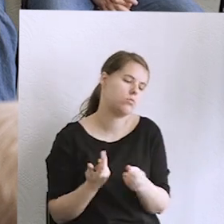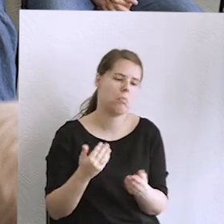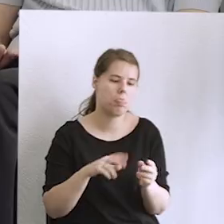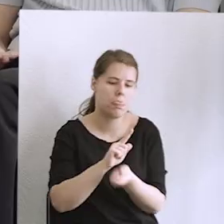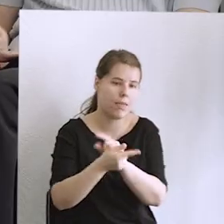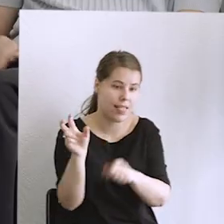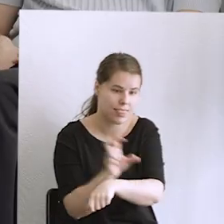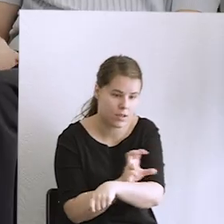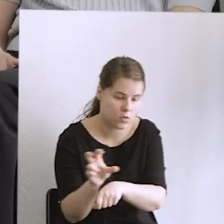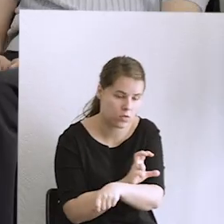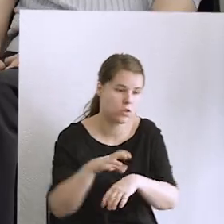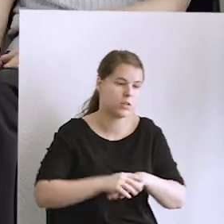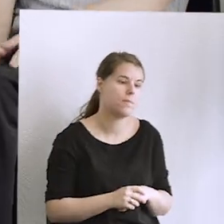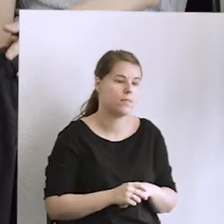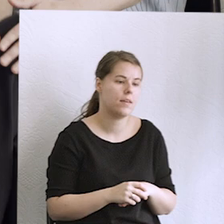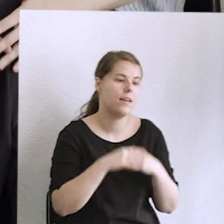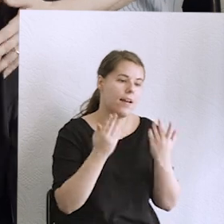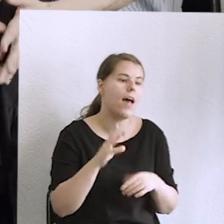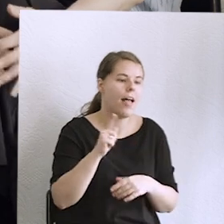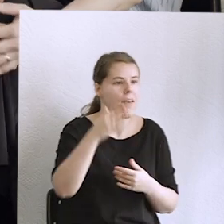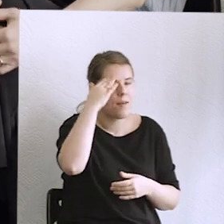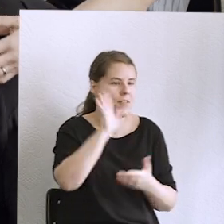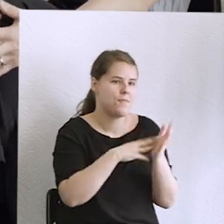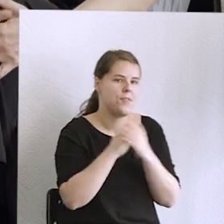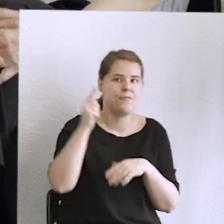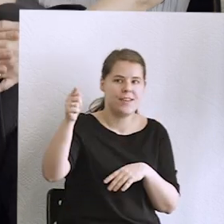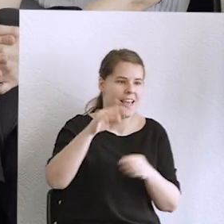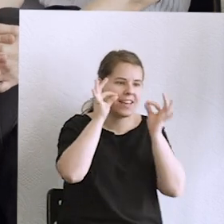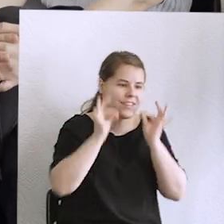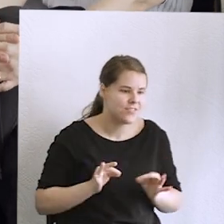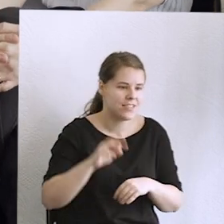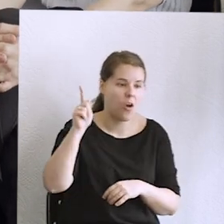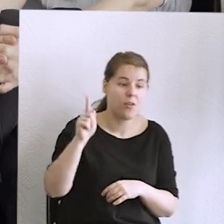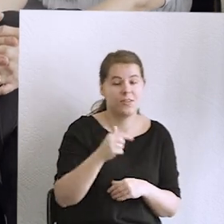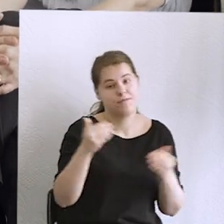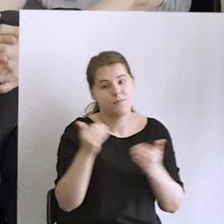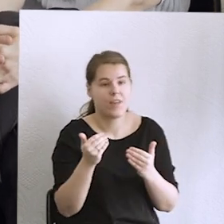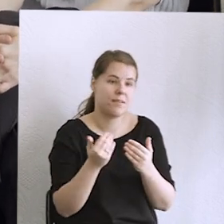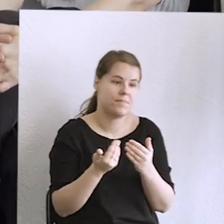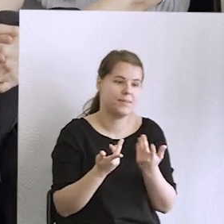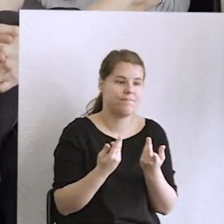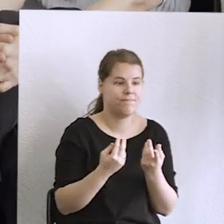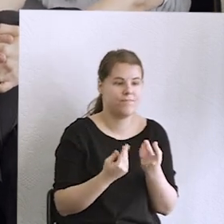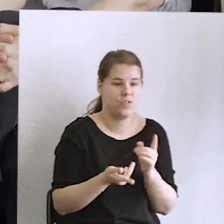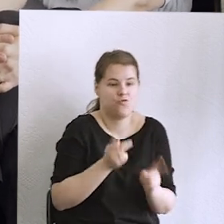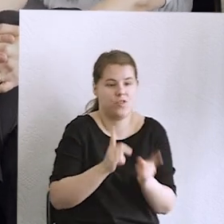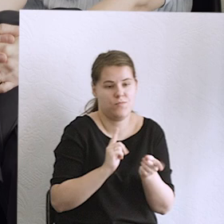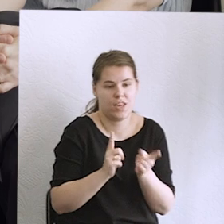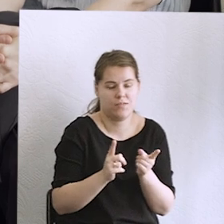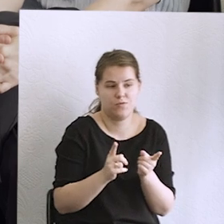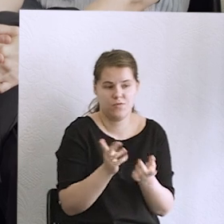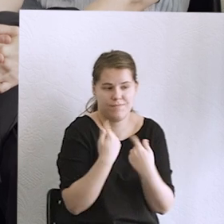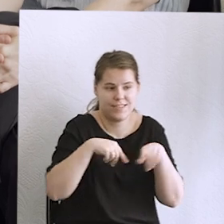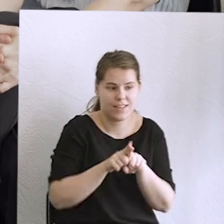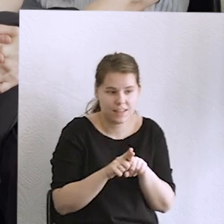ktoś inny może go nam urządzić. Na przykład Chińczycy, którzy mogą się okazać skuteczniejsi w pewnym wdrażaniu masz odami